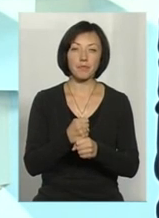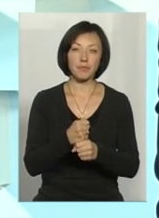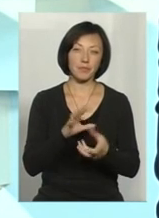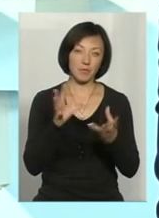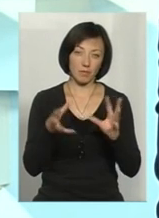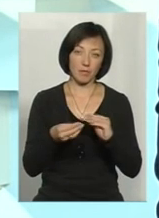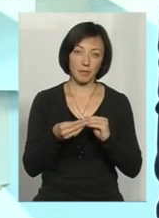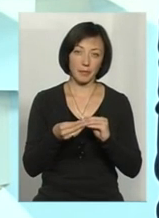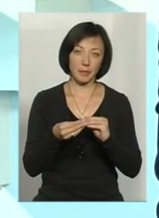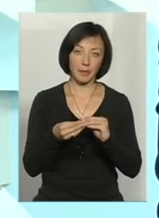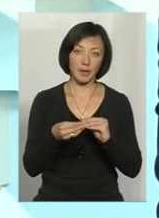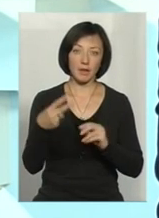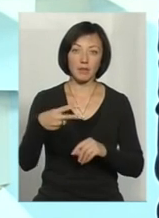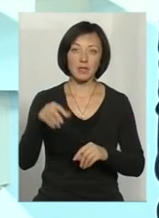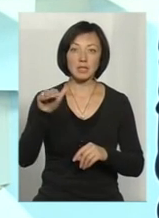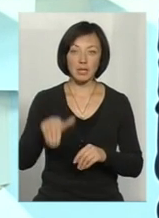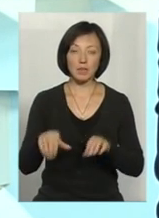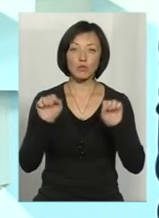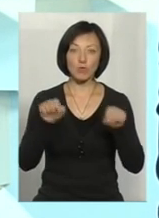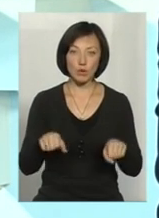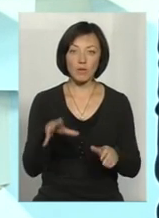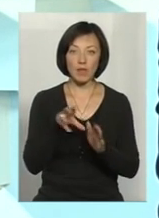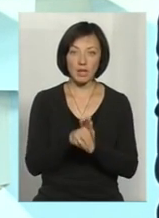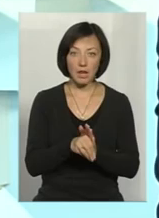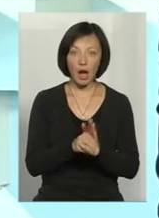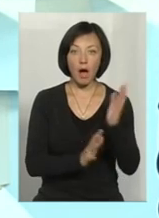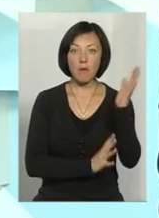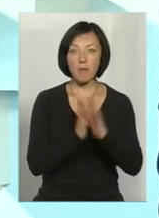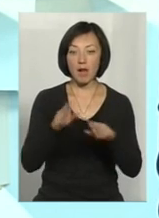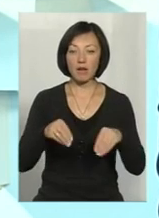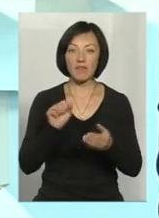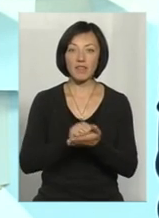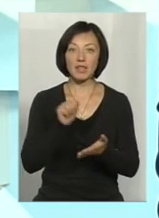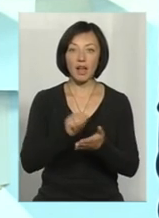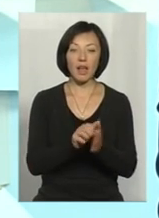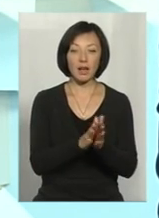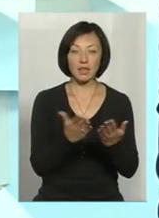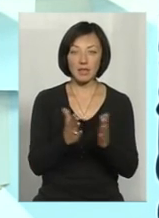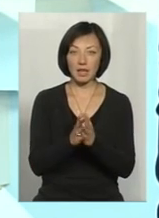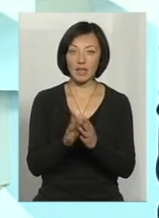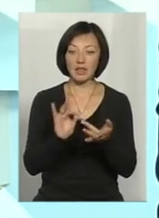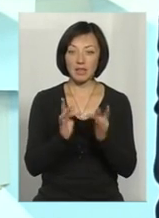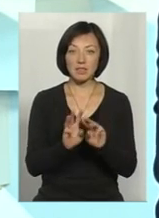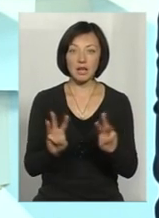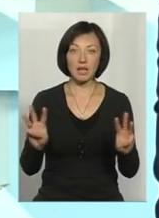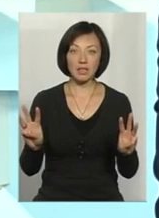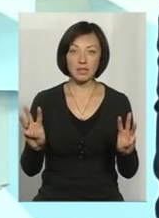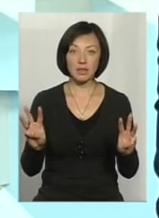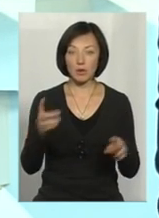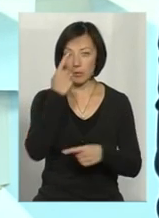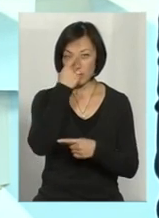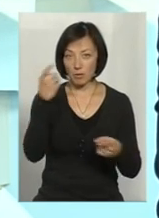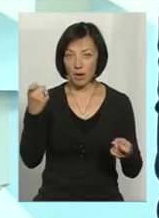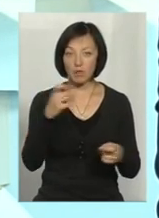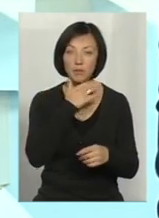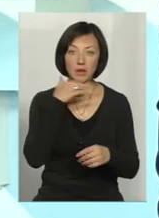мабуть, 20 тисяч можна було опластися. Парк видає книги. Якщо ми заходимо на сайт парку, то там вони повідомляють